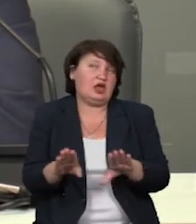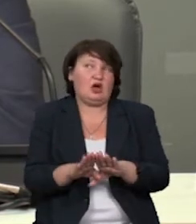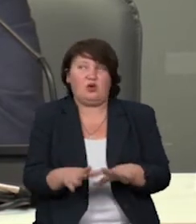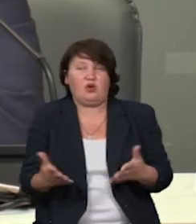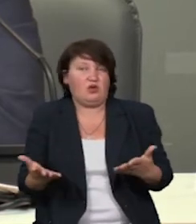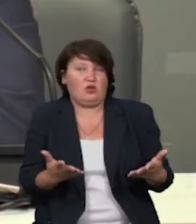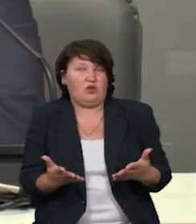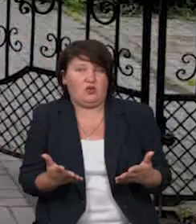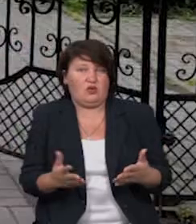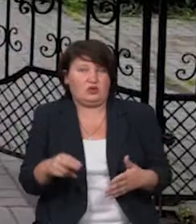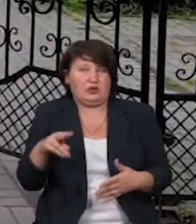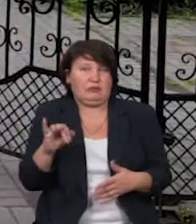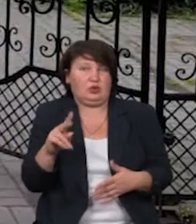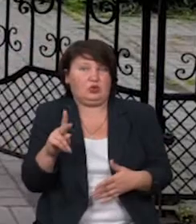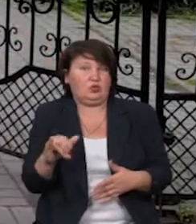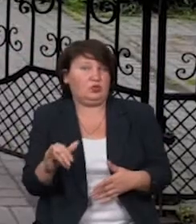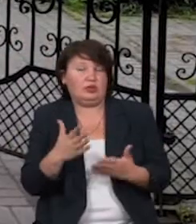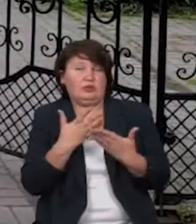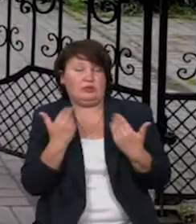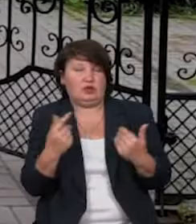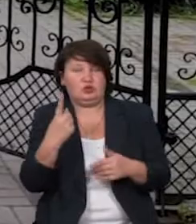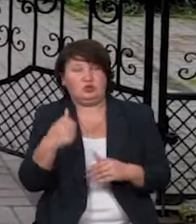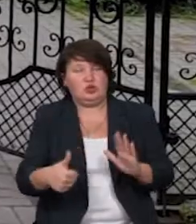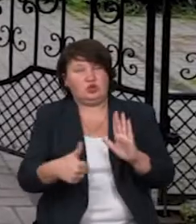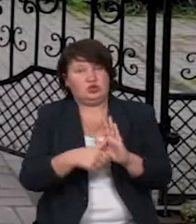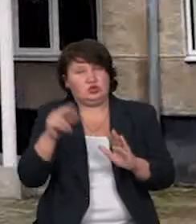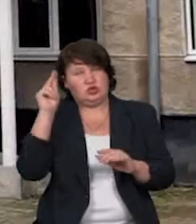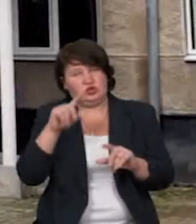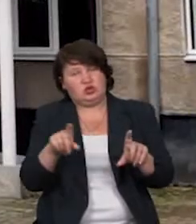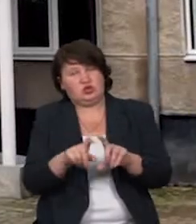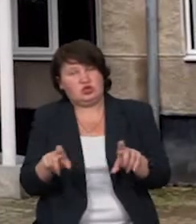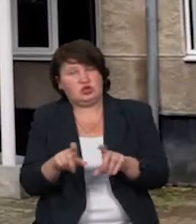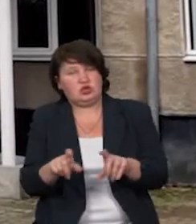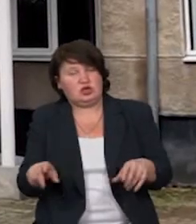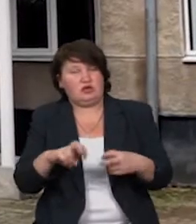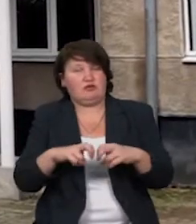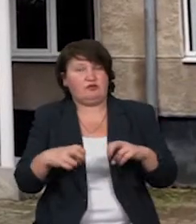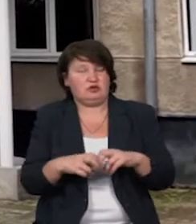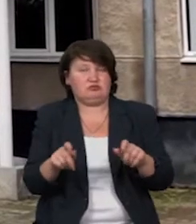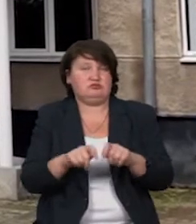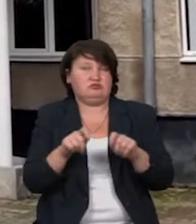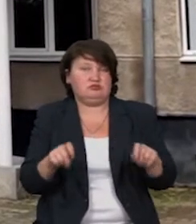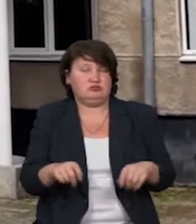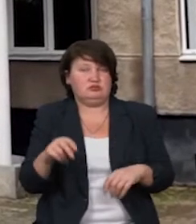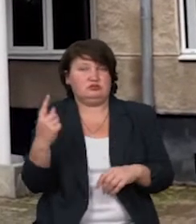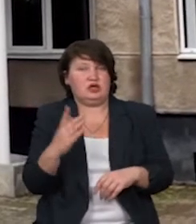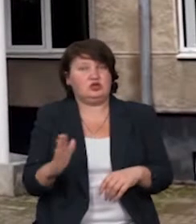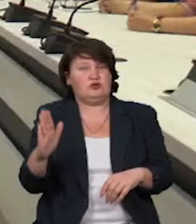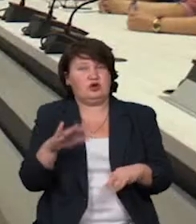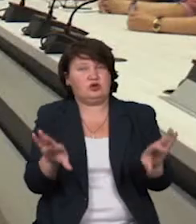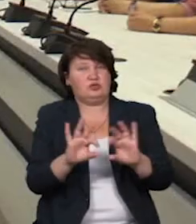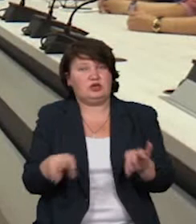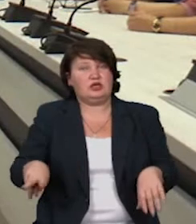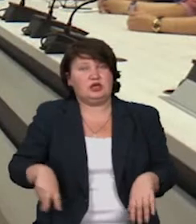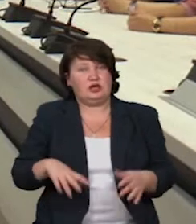даруйте, немає. 106 освітніх закладів Івано-Франківська розпочнуть роботу 1 вересня, розповідає директор